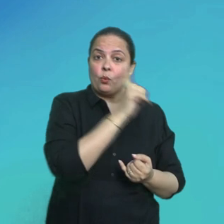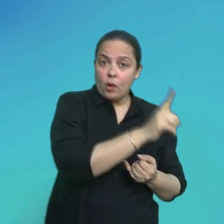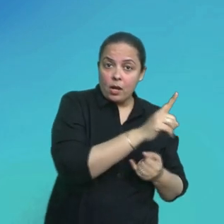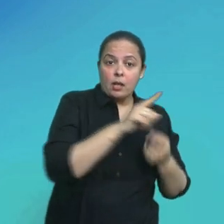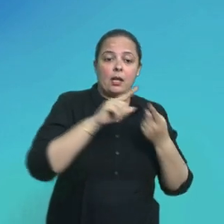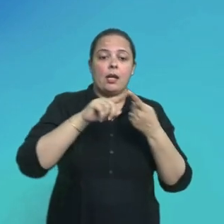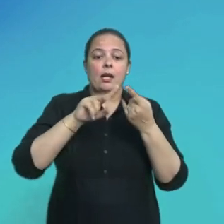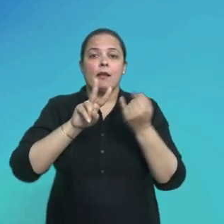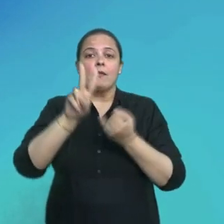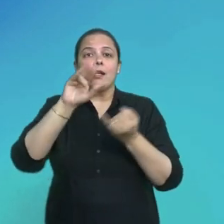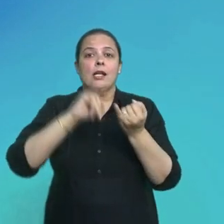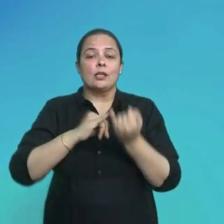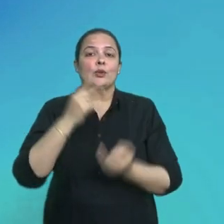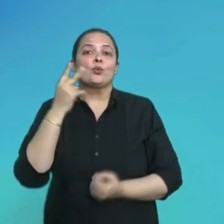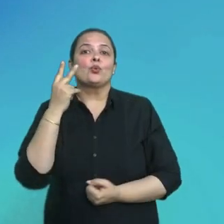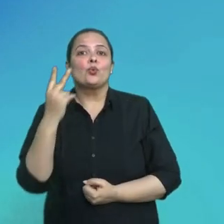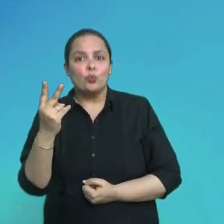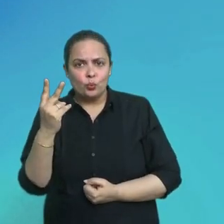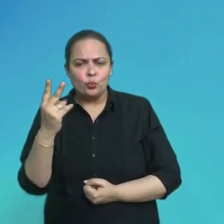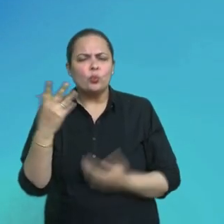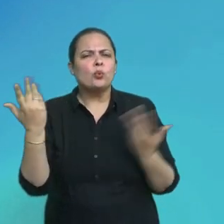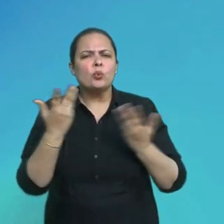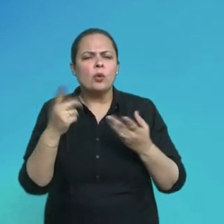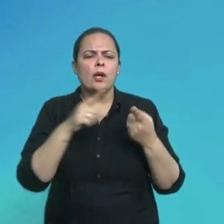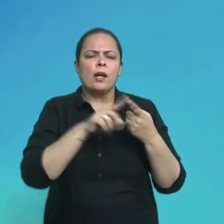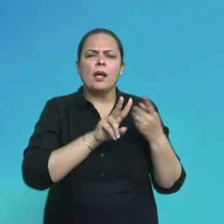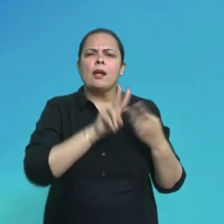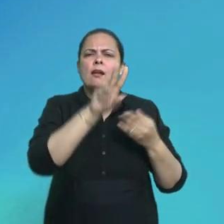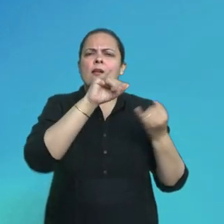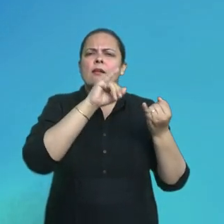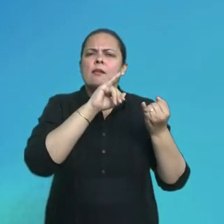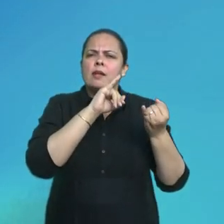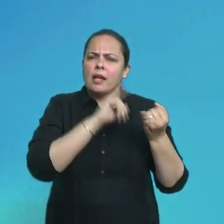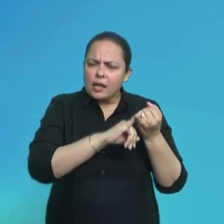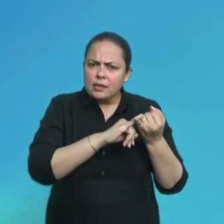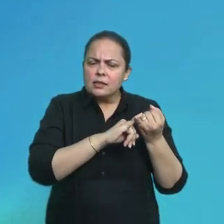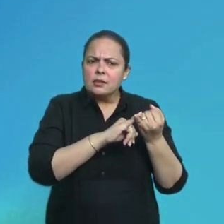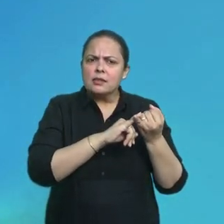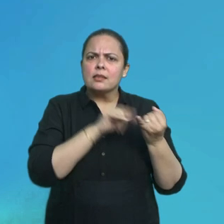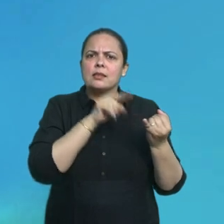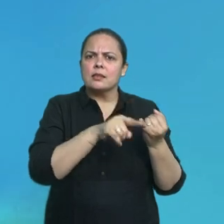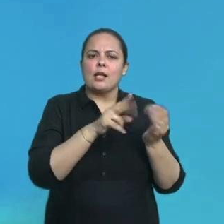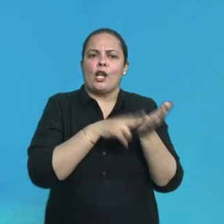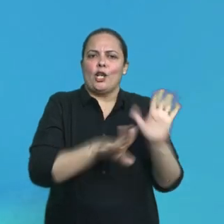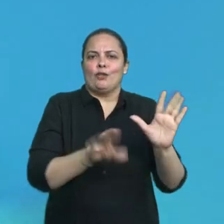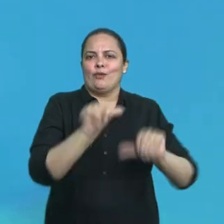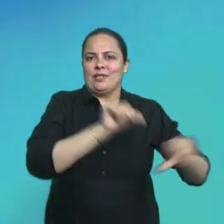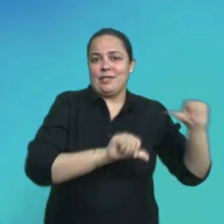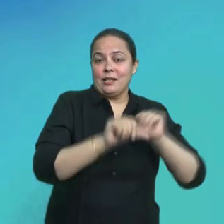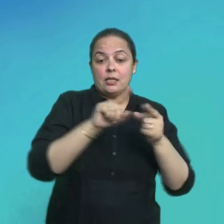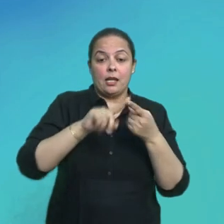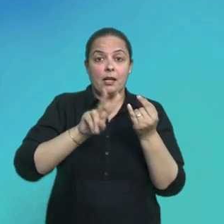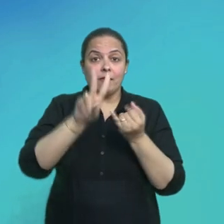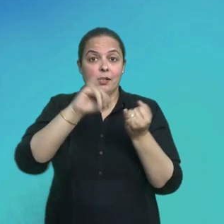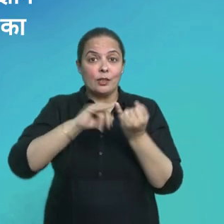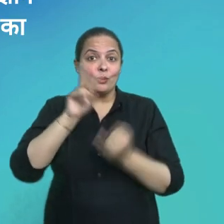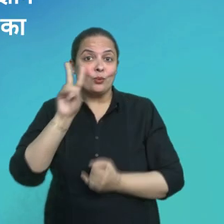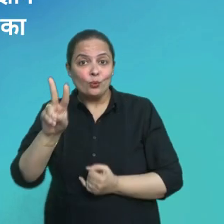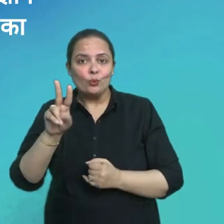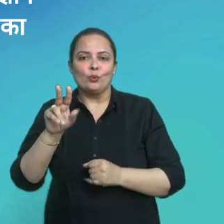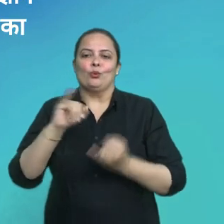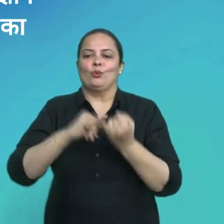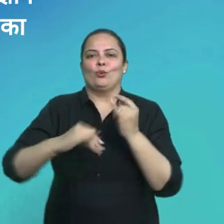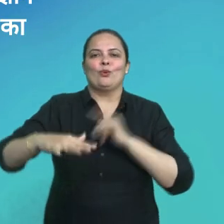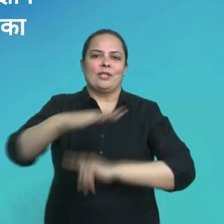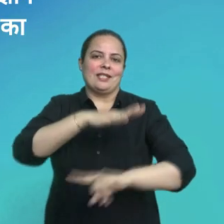पर्यावरण अध्यान यानी EVS को एक समय की त्विशे के रूप में पढ़ाने की संस्तुति की और राश्रे पाठे